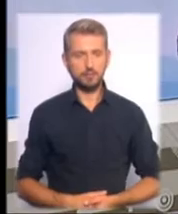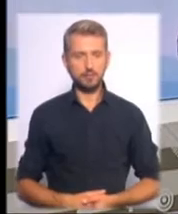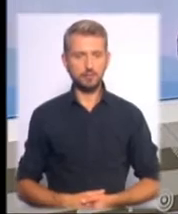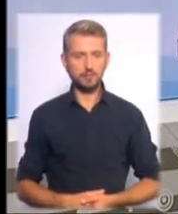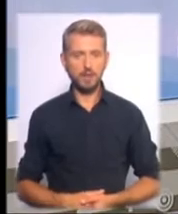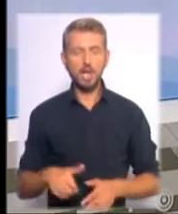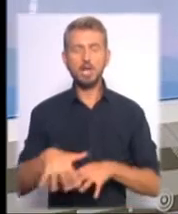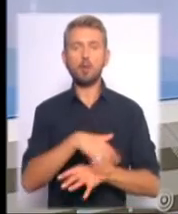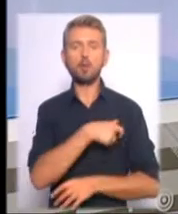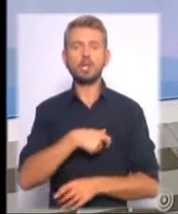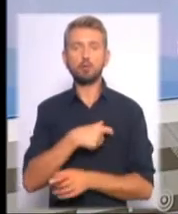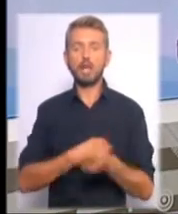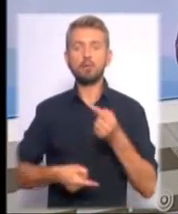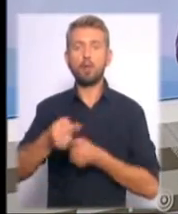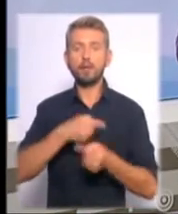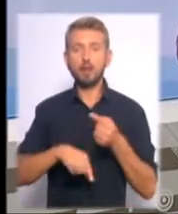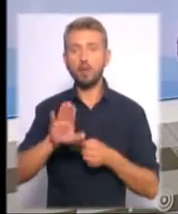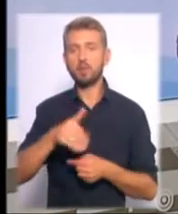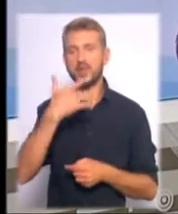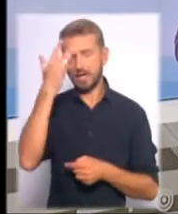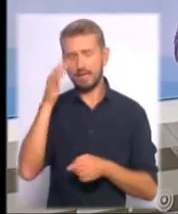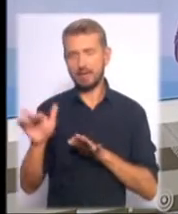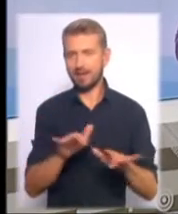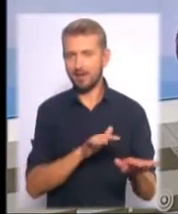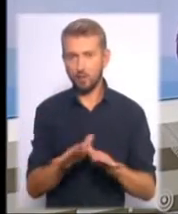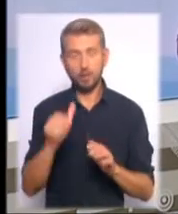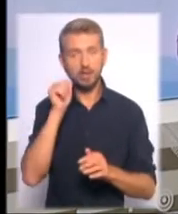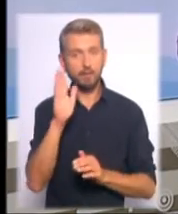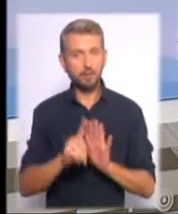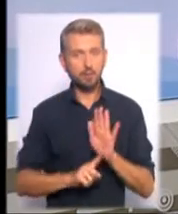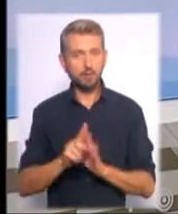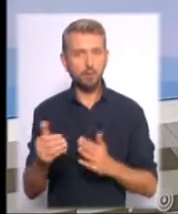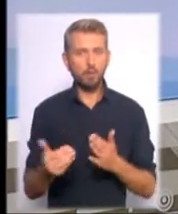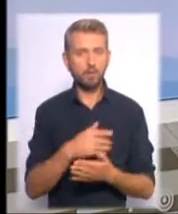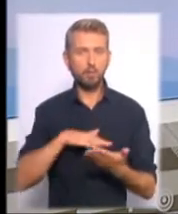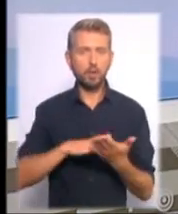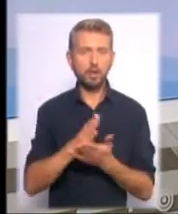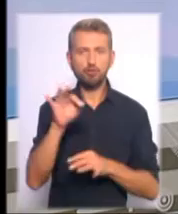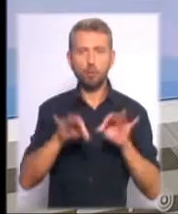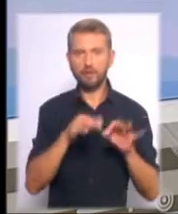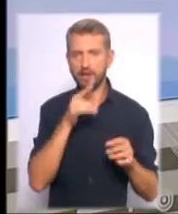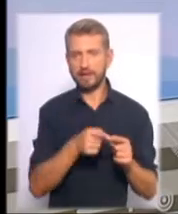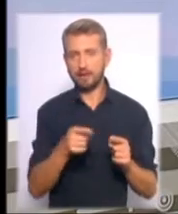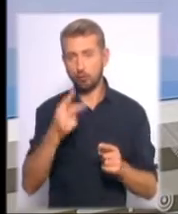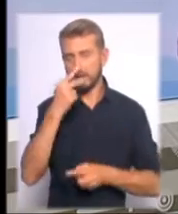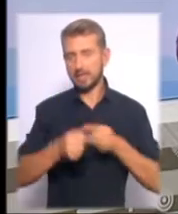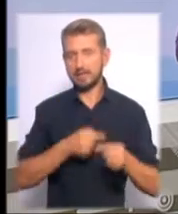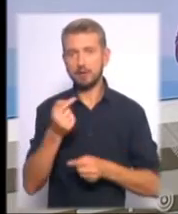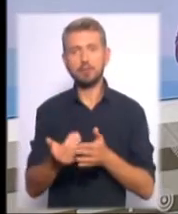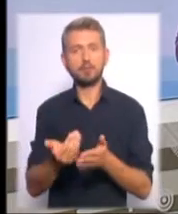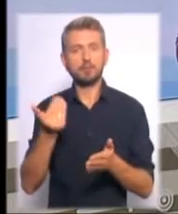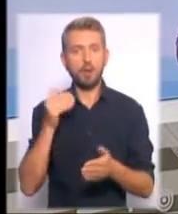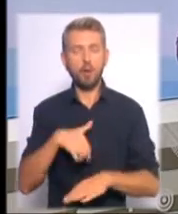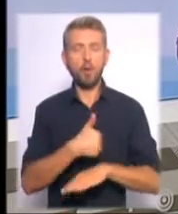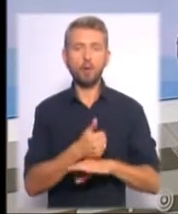Народні обранці повертаються з літніх канікул. Уже завтра почнеться новий політичний осінній сезон. Традиційно напередодні голови